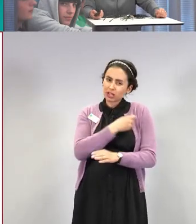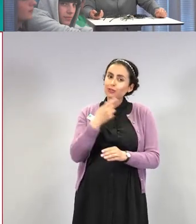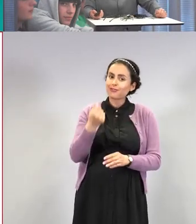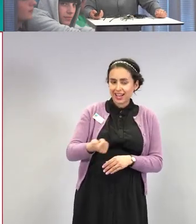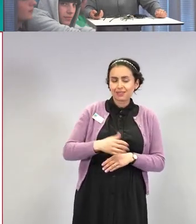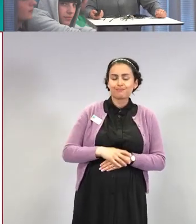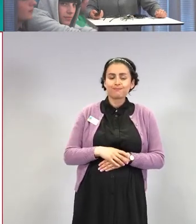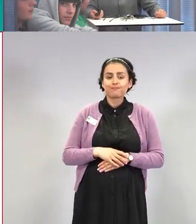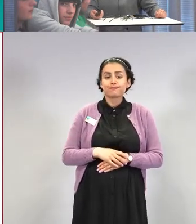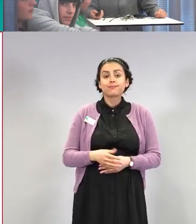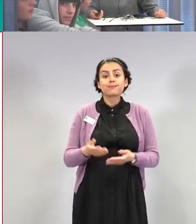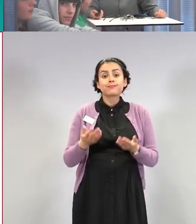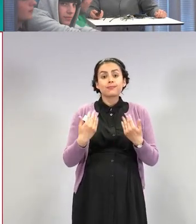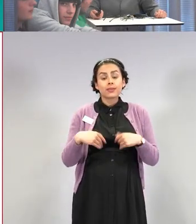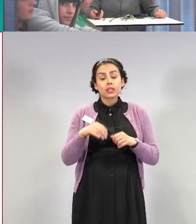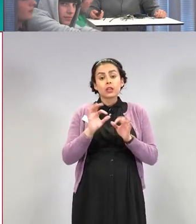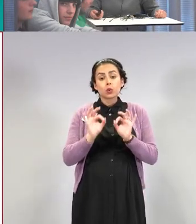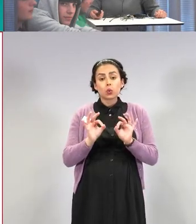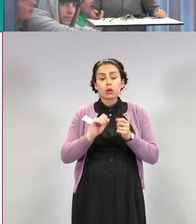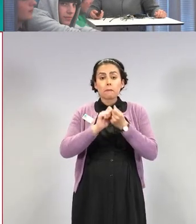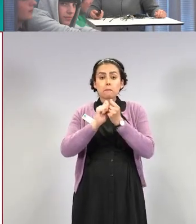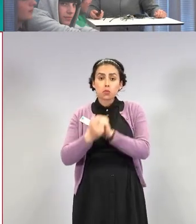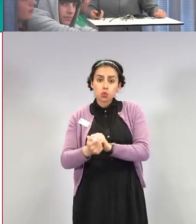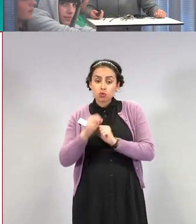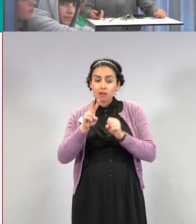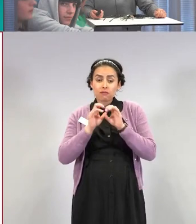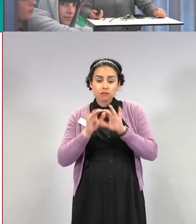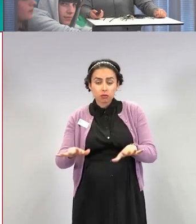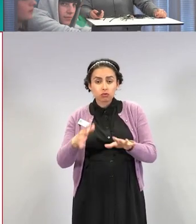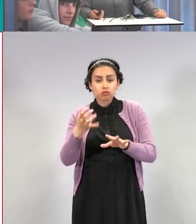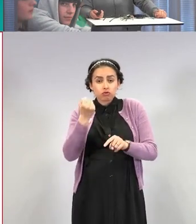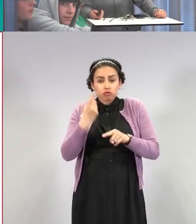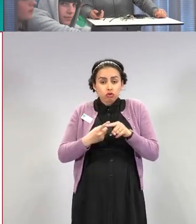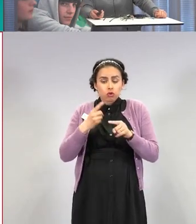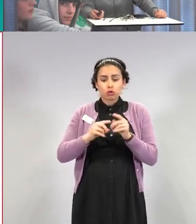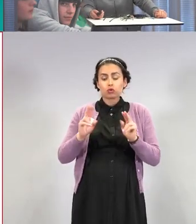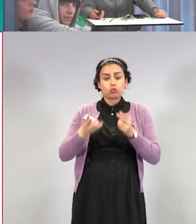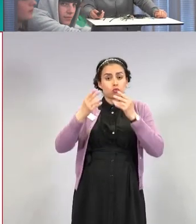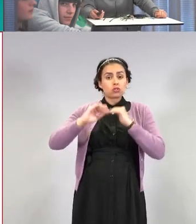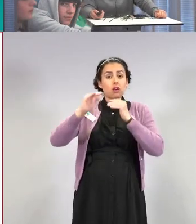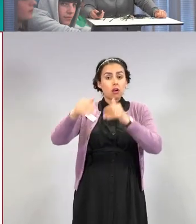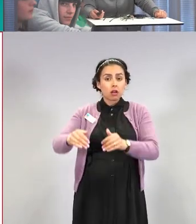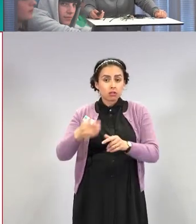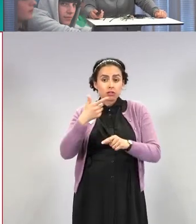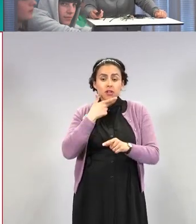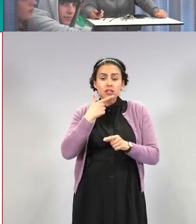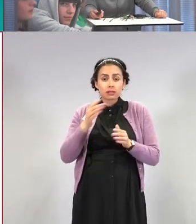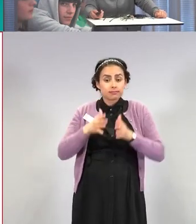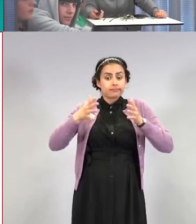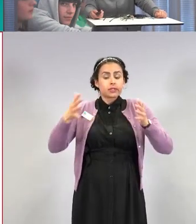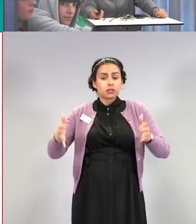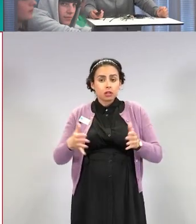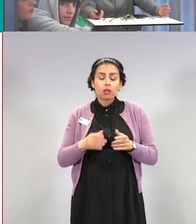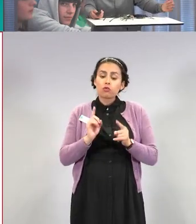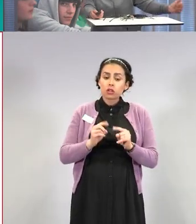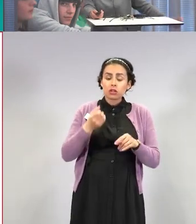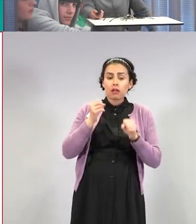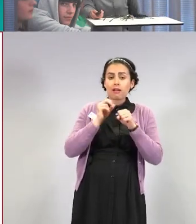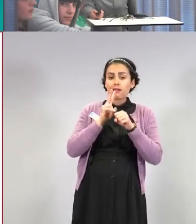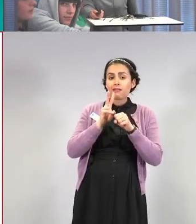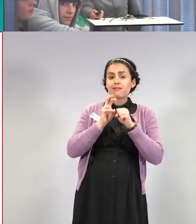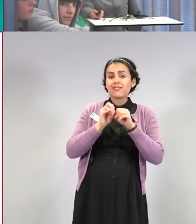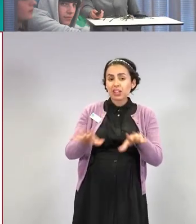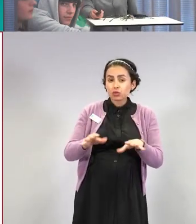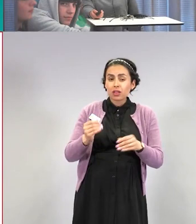Miten muuntovirus voisi lisätä uuden aallon riskiä? Virus voi olla tarttuvampi. Se voi johtaa herkemmin